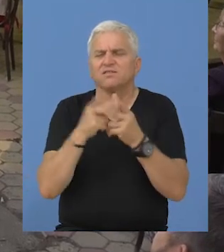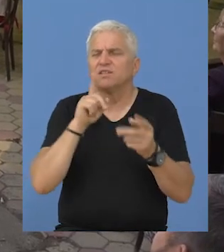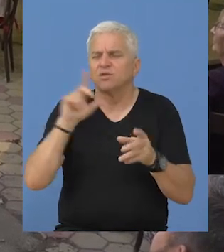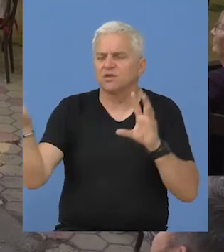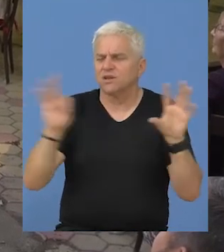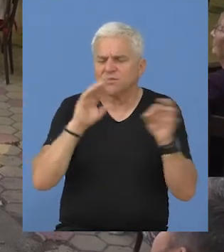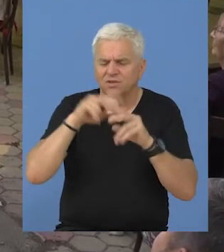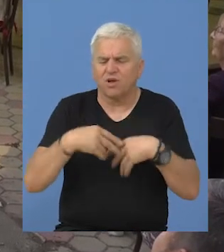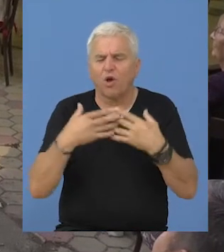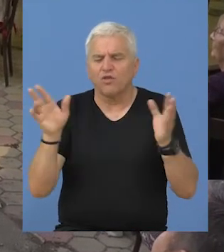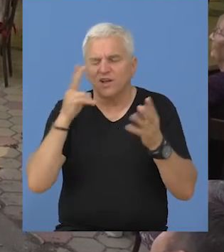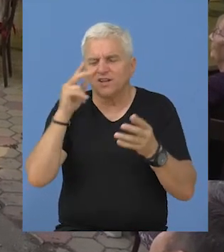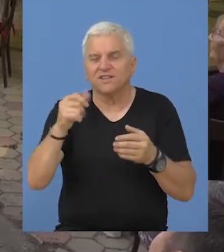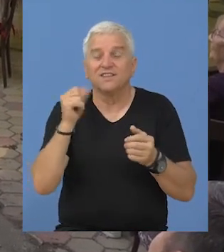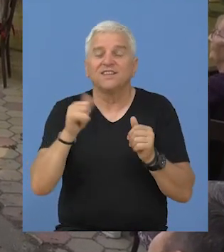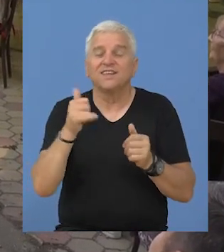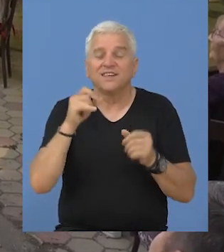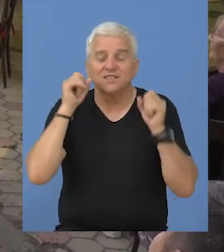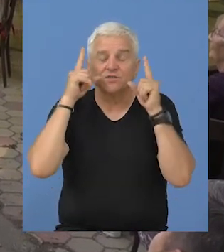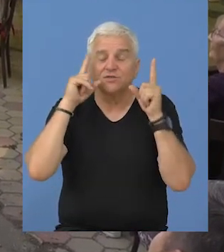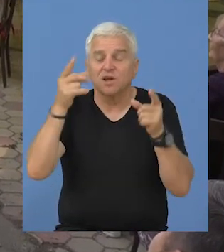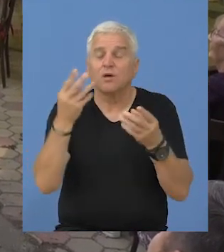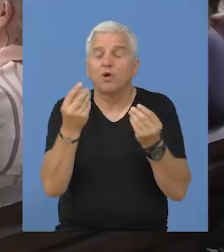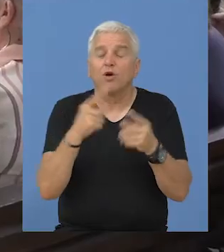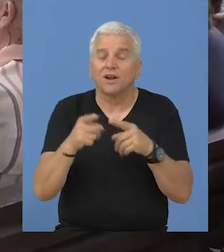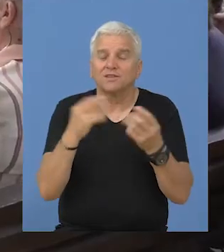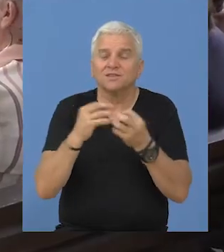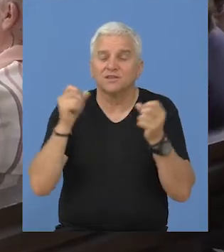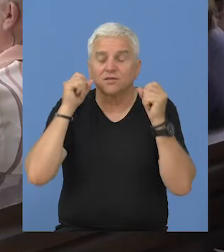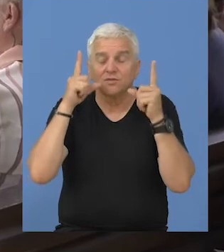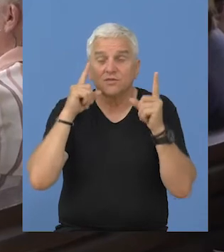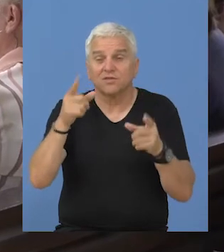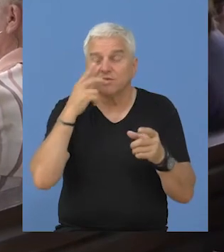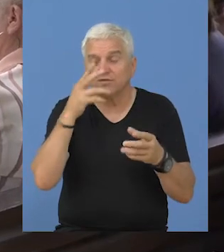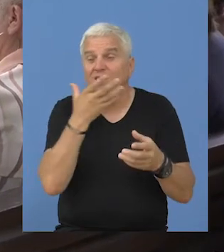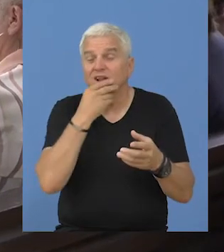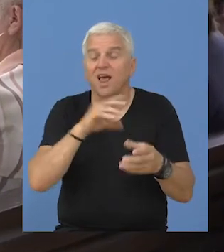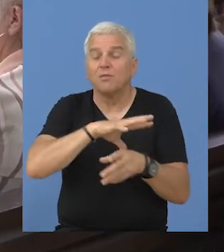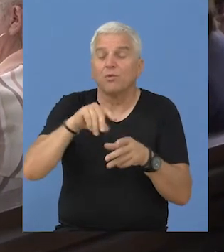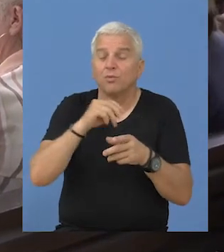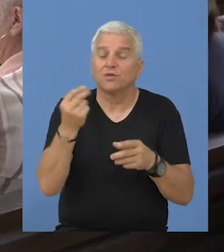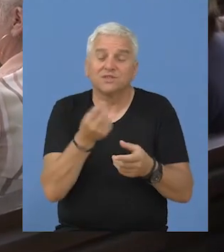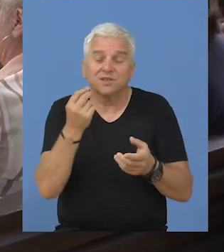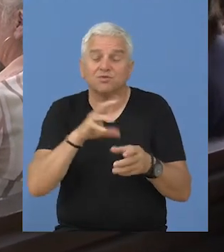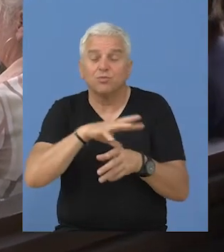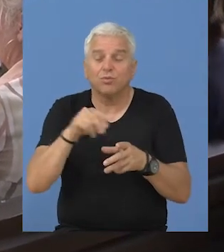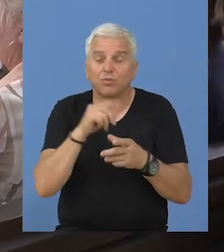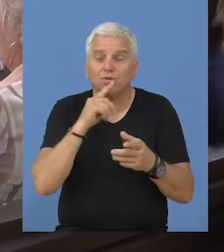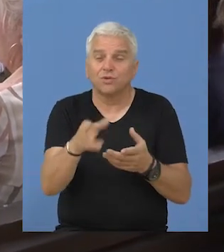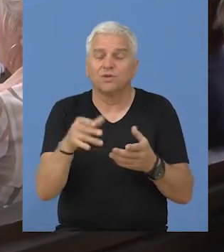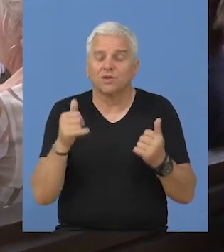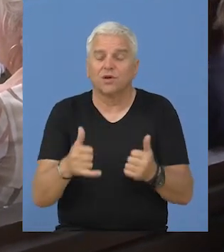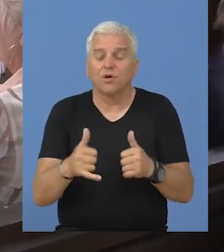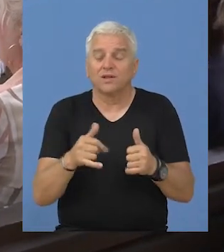taj svet koji sam sam otkrivao jeste čudesan u mnogo čemu i po mnogo čemu. Otkrio sam jednu sjajnu divnu porodicu, Srpsku,